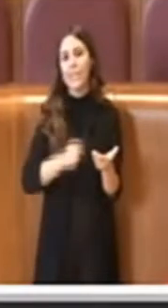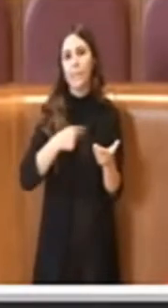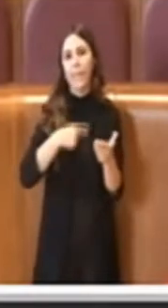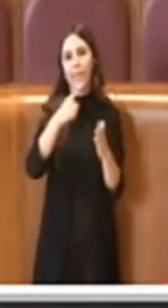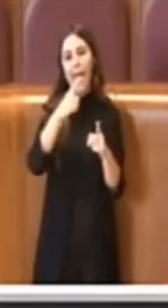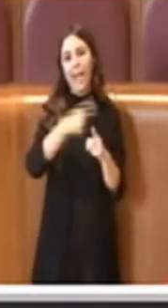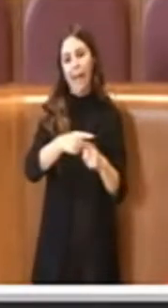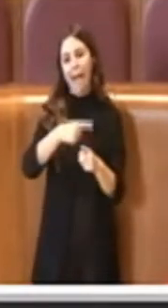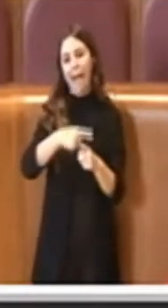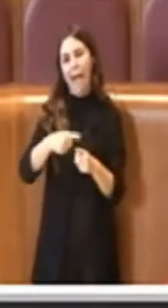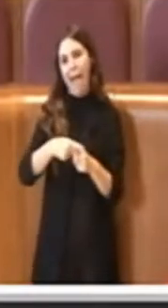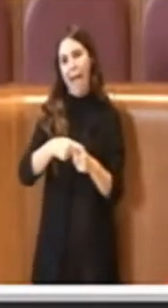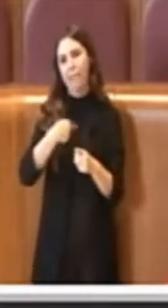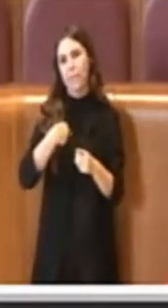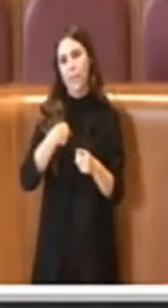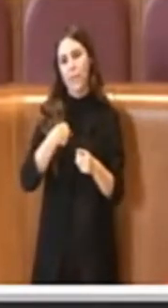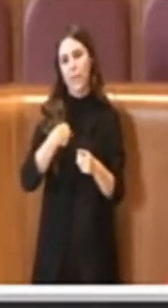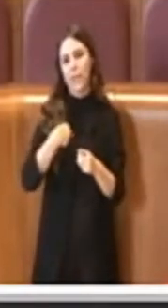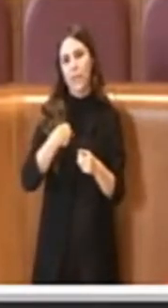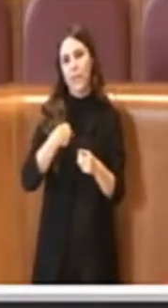provvedimento grazie